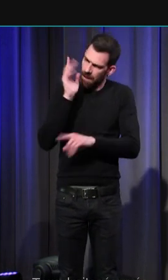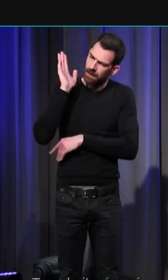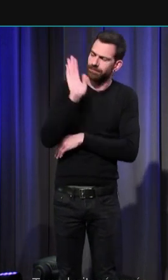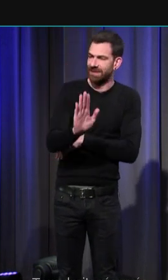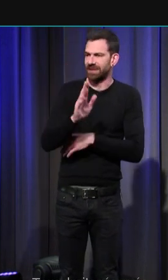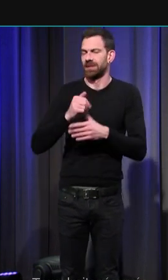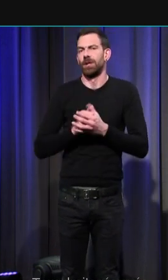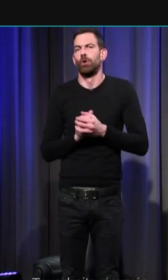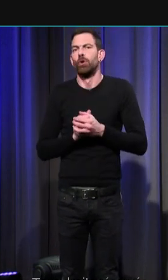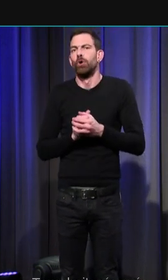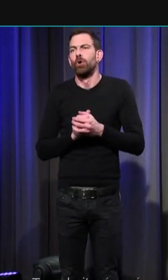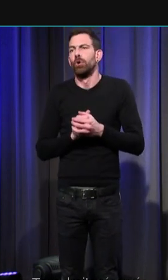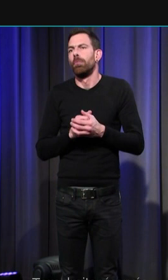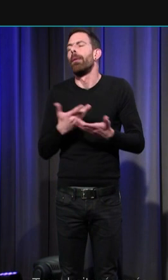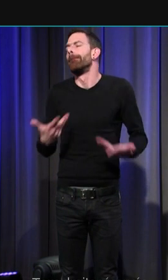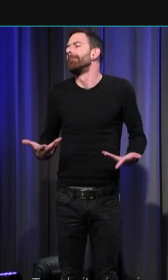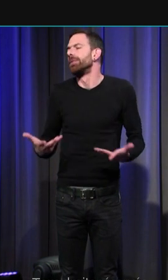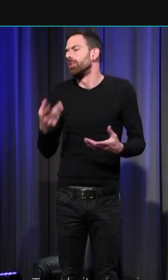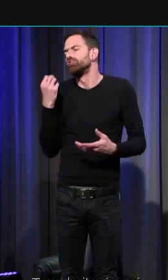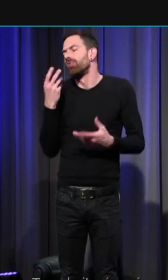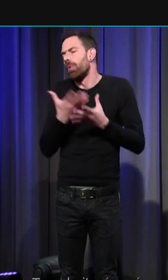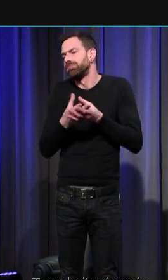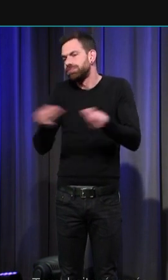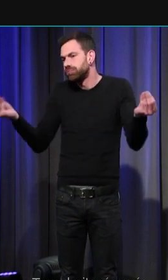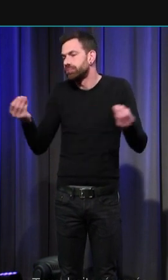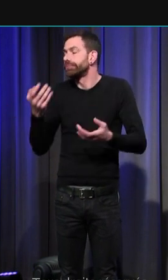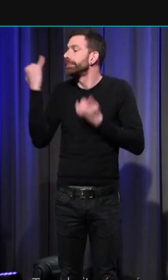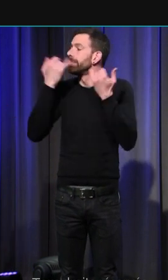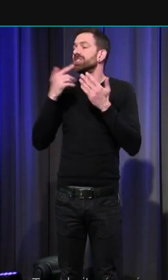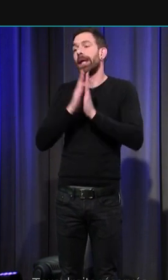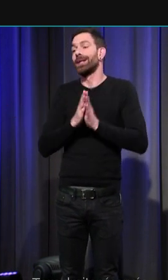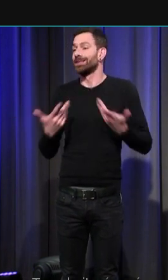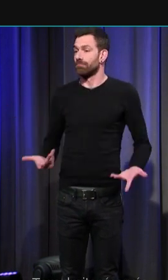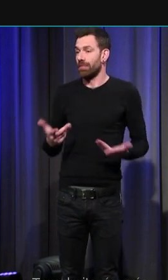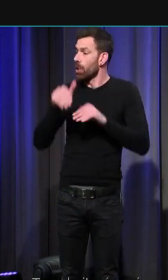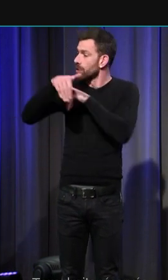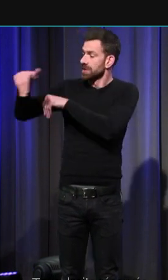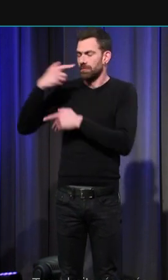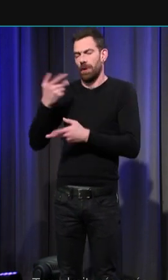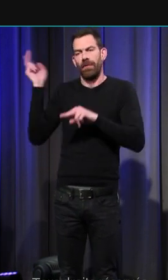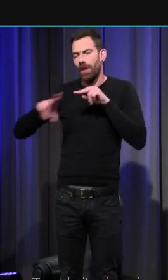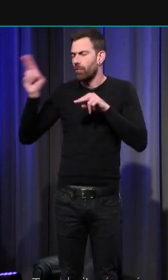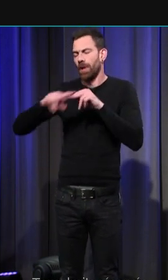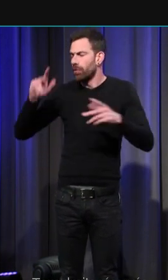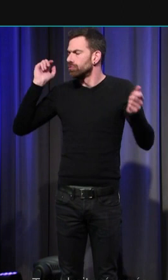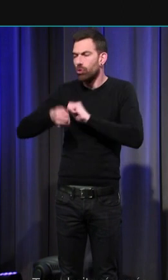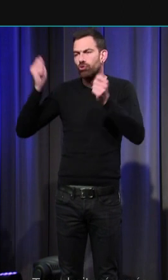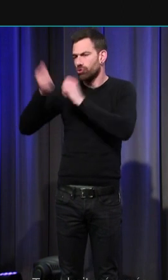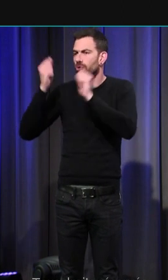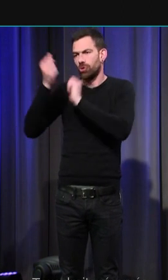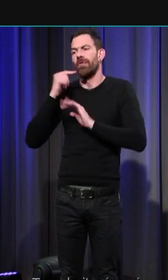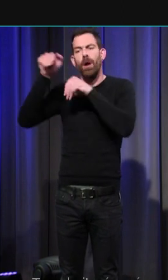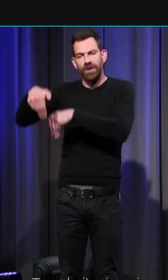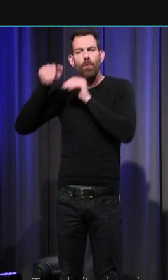la plupart du temps ils ont disparu un cimetière vous imaginez une église à l'heure actuelle elle est soumise à des travaux perpétuels avec des enterrements qui